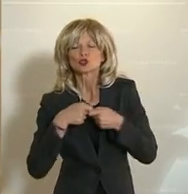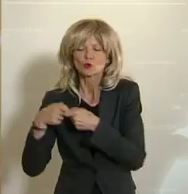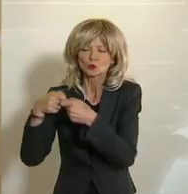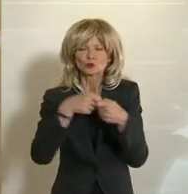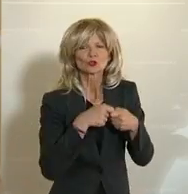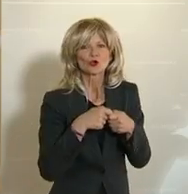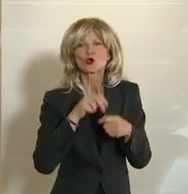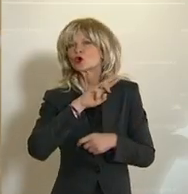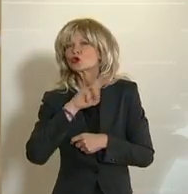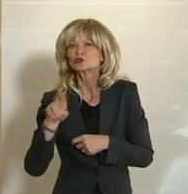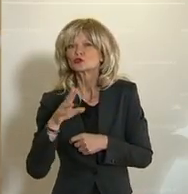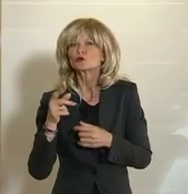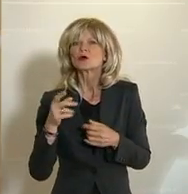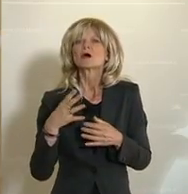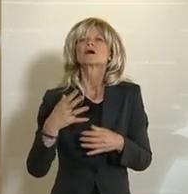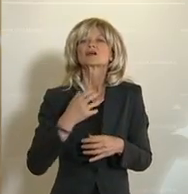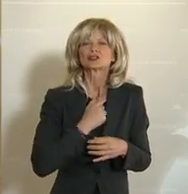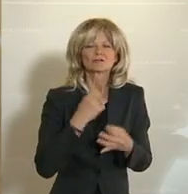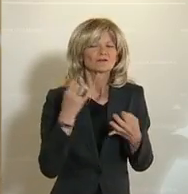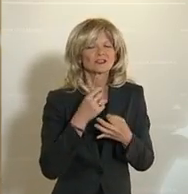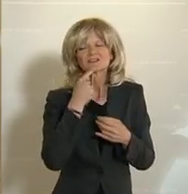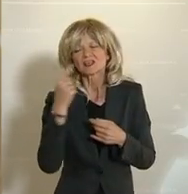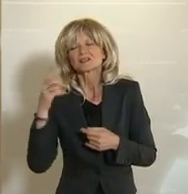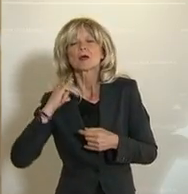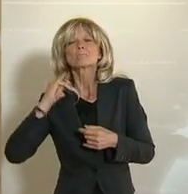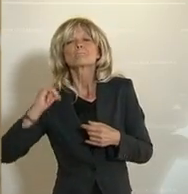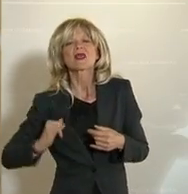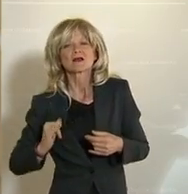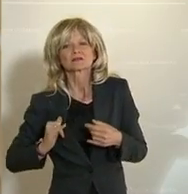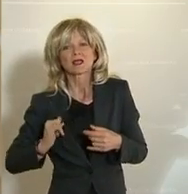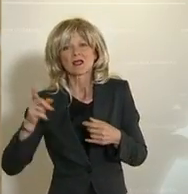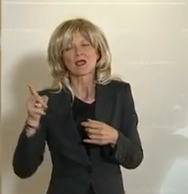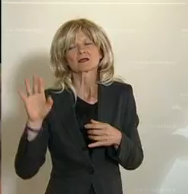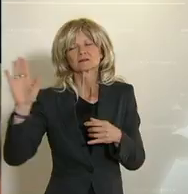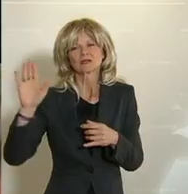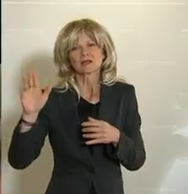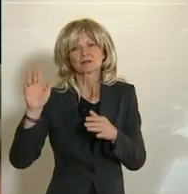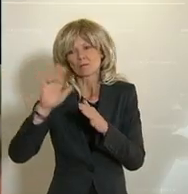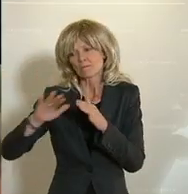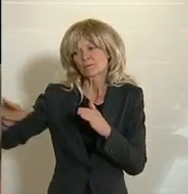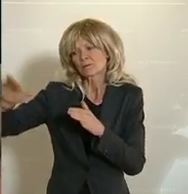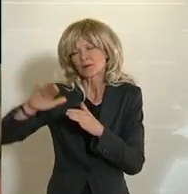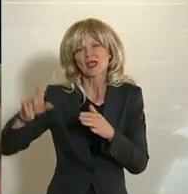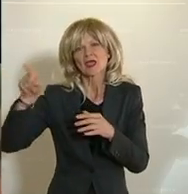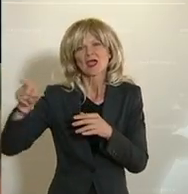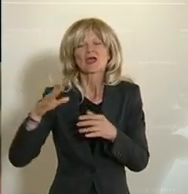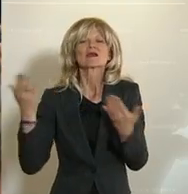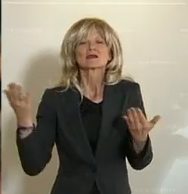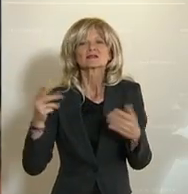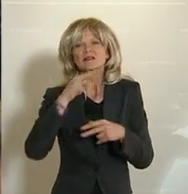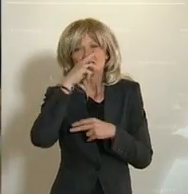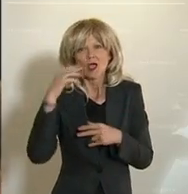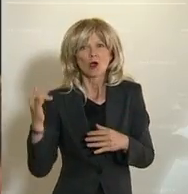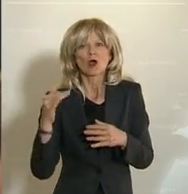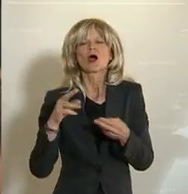Flügel, der Hispola, als terroristische Einzelstufen, aber nicht die Gesamtorganisation. Damals